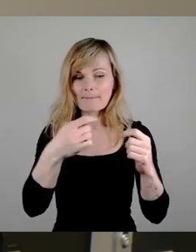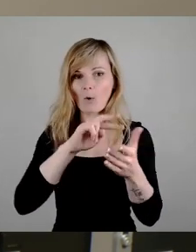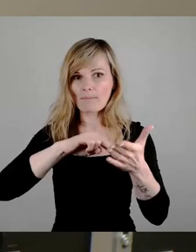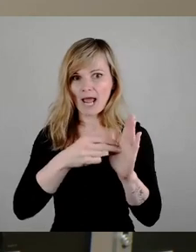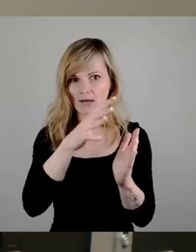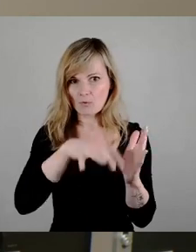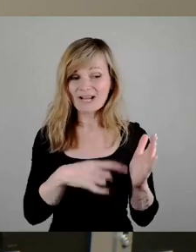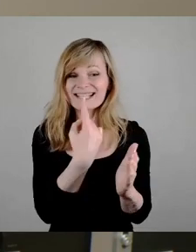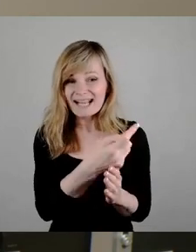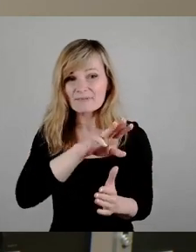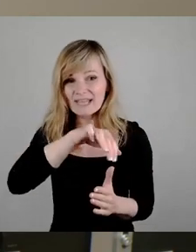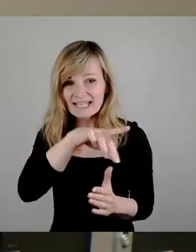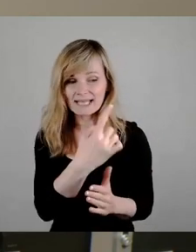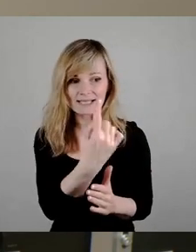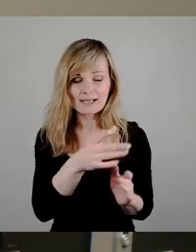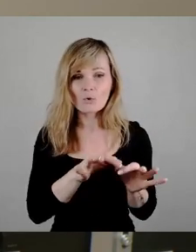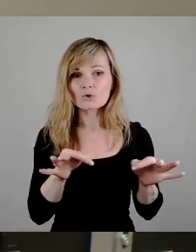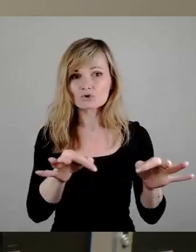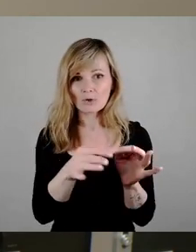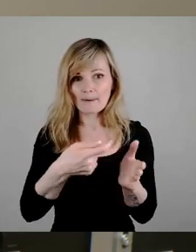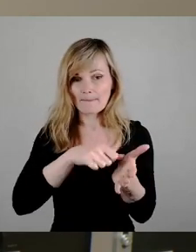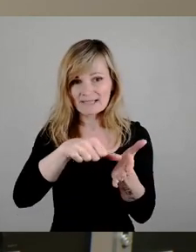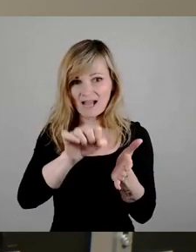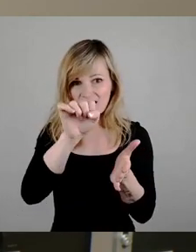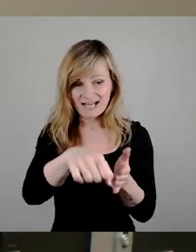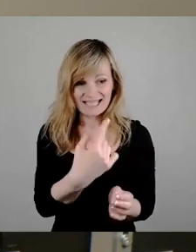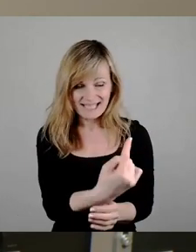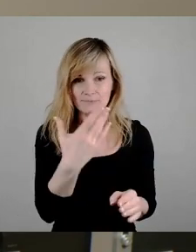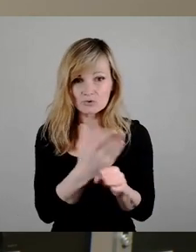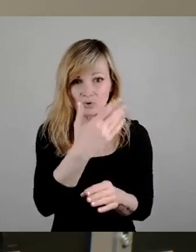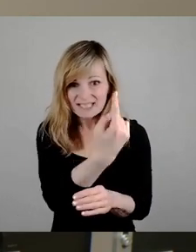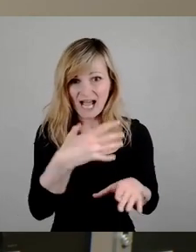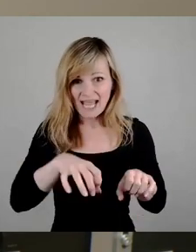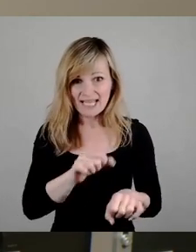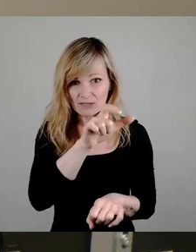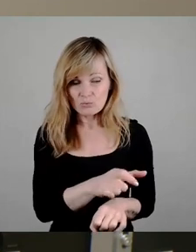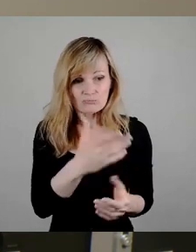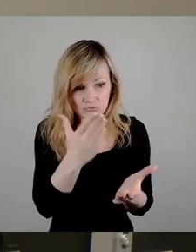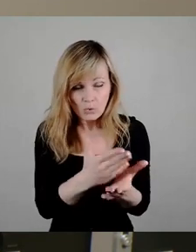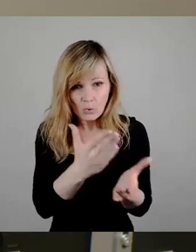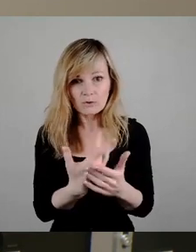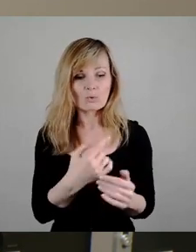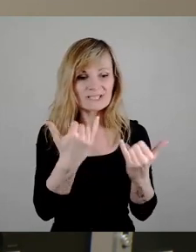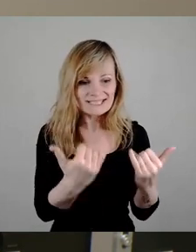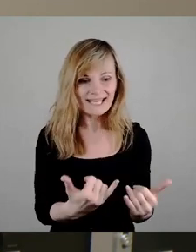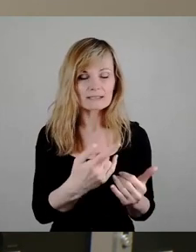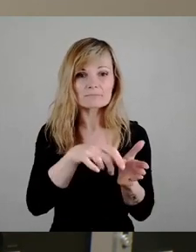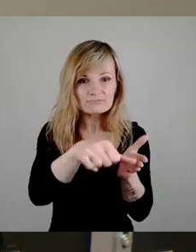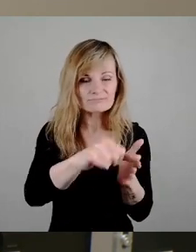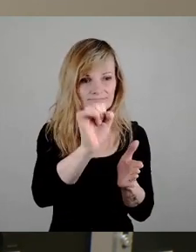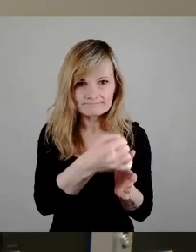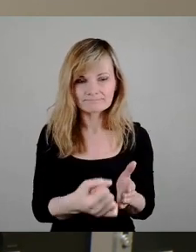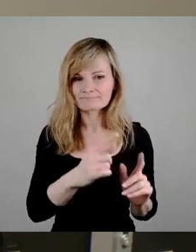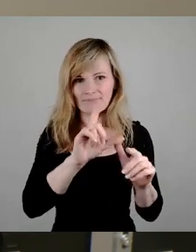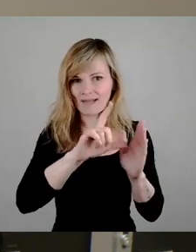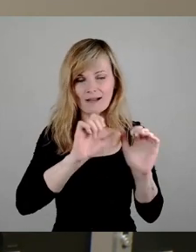noch nicht mal die Bebauung der Grundstücke finanzieren, die sich bereits in ihrem Eigentum befinden. Woher soll also jetzt das Geld für neue Grundstücke kommen?